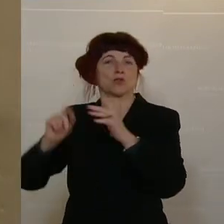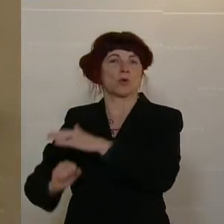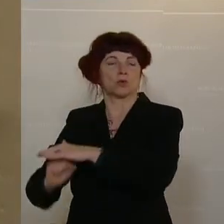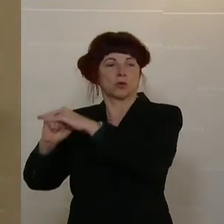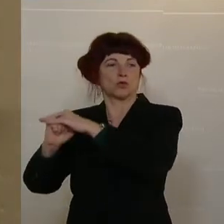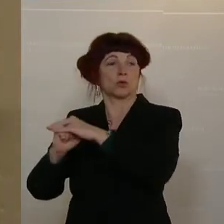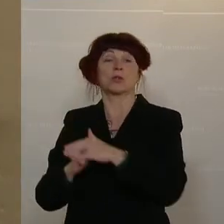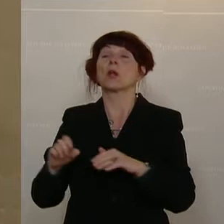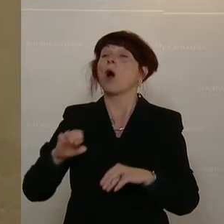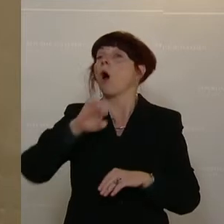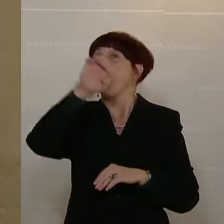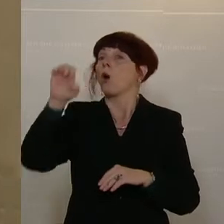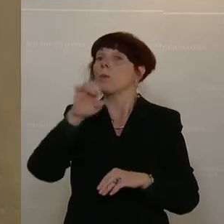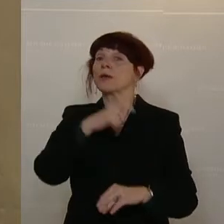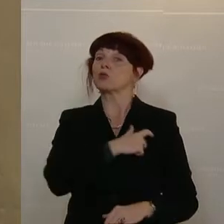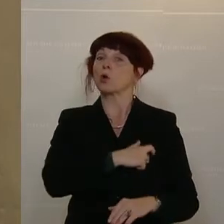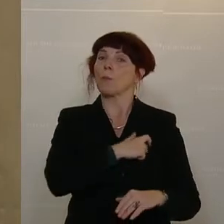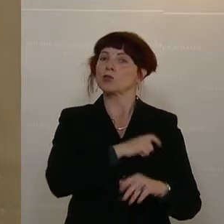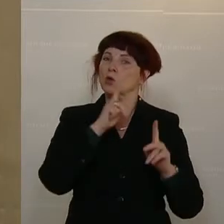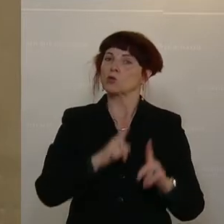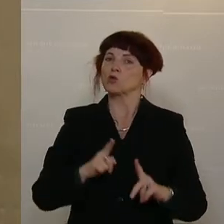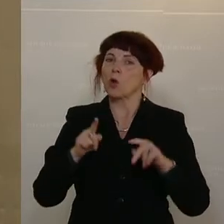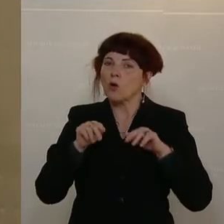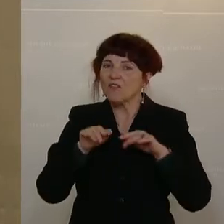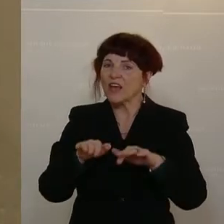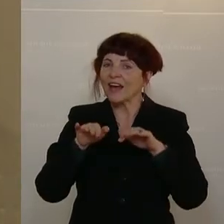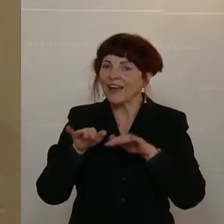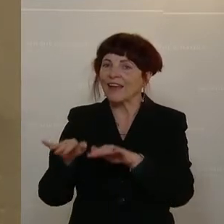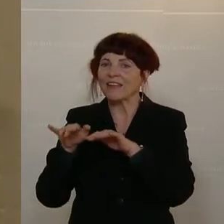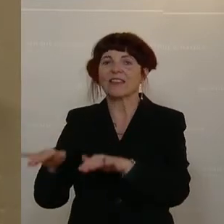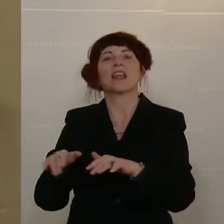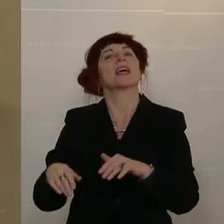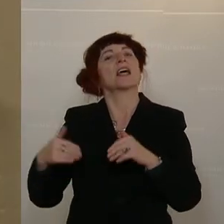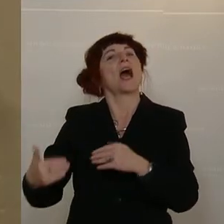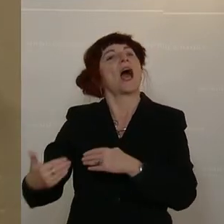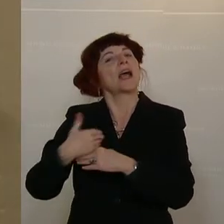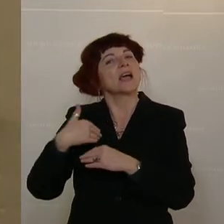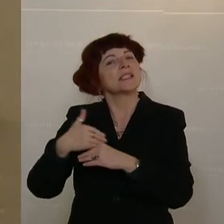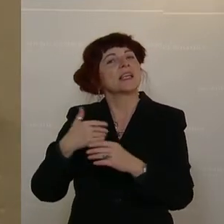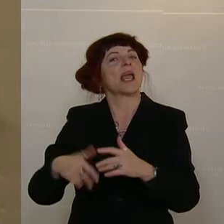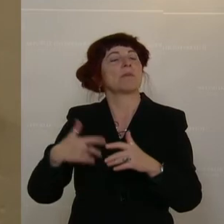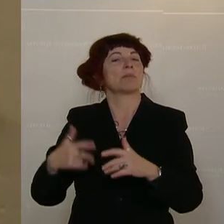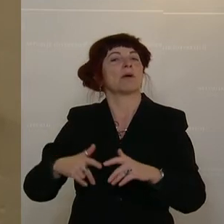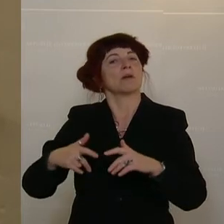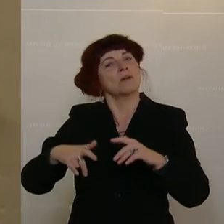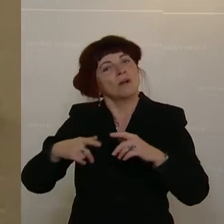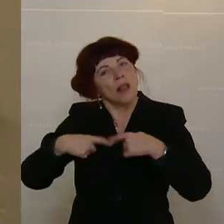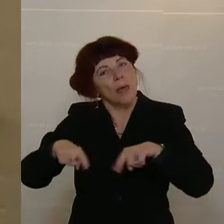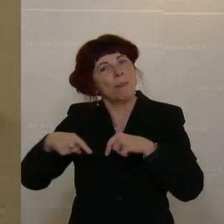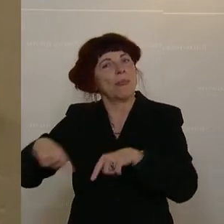Europäische Kommission darauf hinwirken soll, dass Gastgeberstaaten von internationalen Sportgroßveranstaltungen